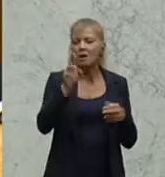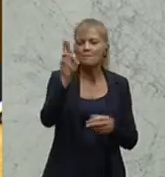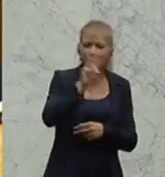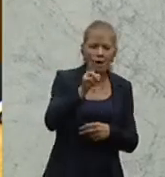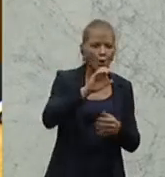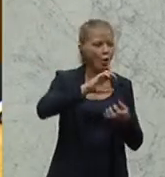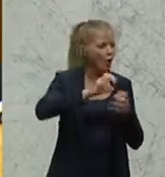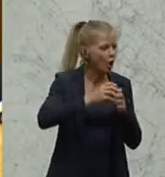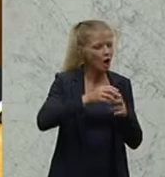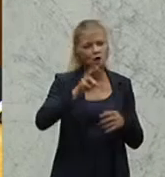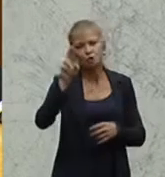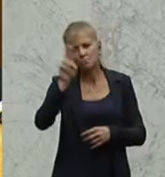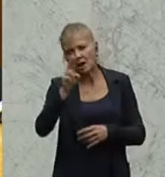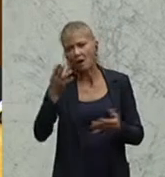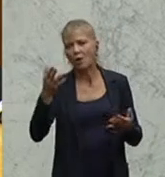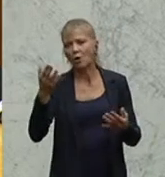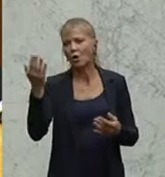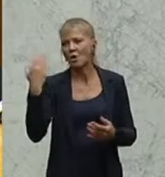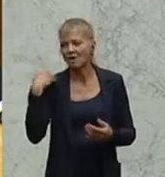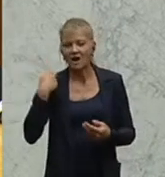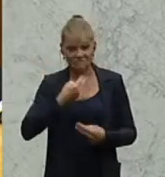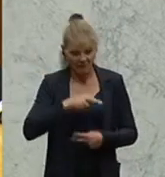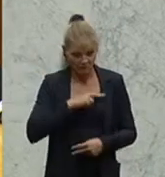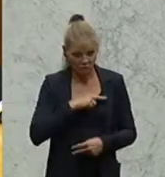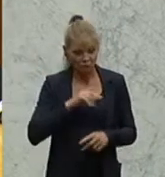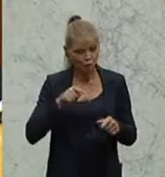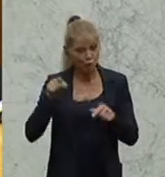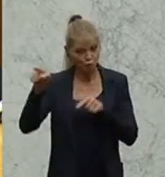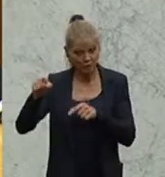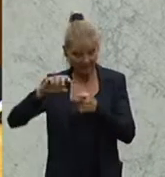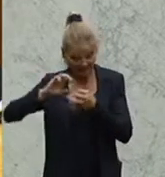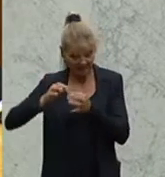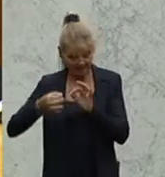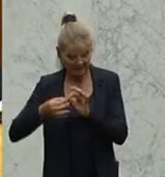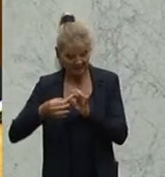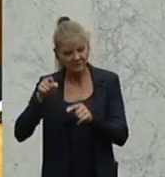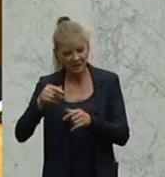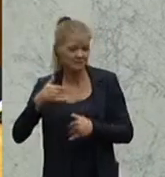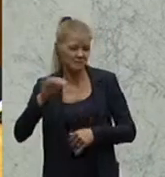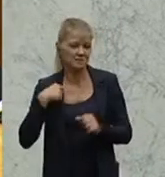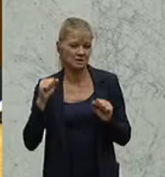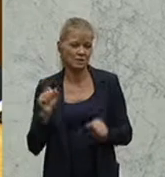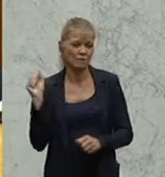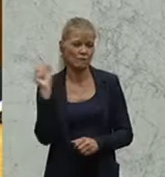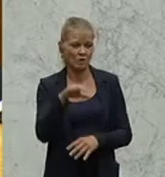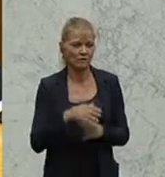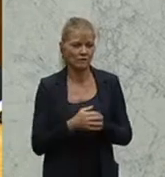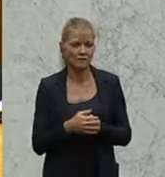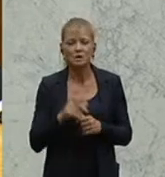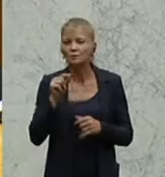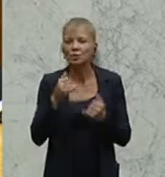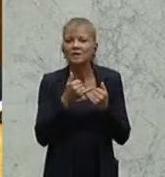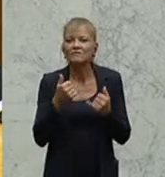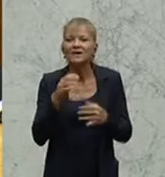Blau die Verantwortung getragen haben, nämlich in Kärnten. Und ich glaube, das ist Ihnen am allermeisten vorzuwerfen, dass Sie hier eine Kindesweglegung